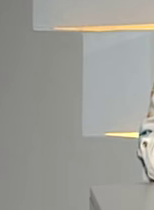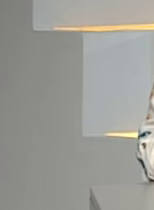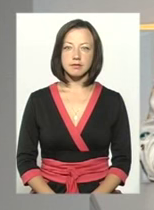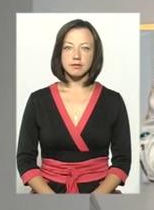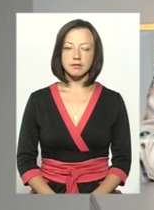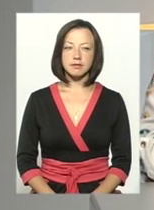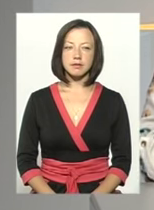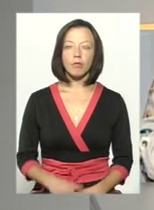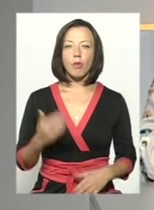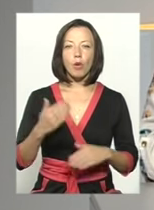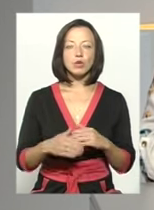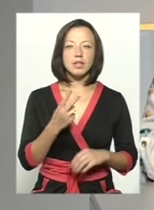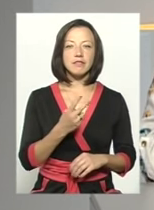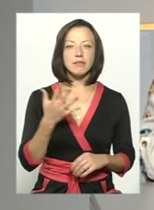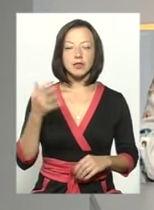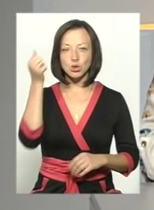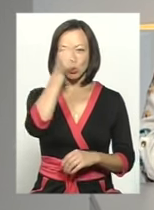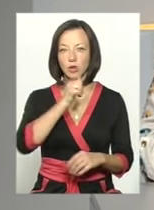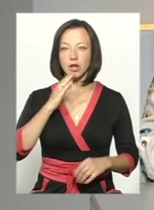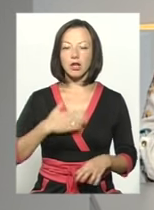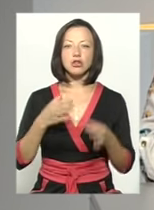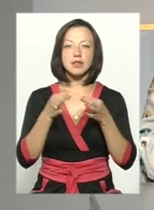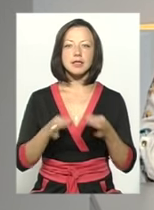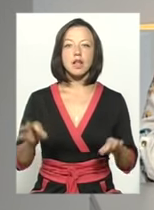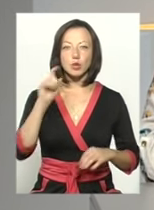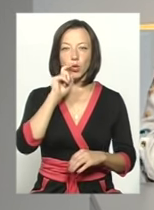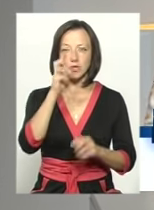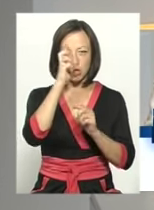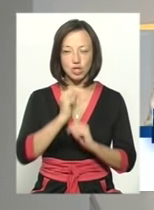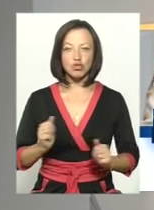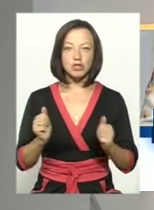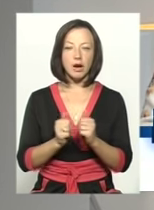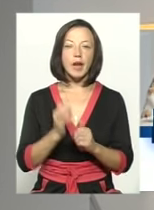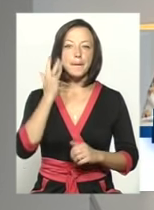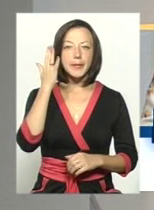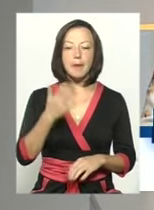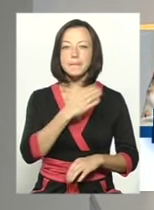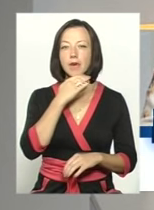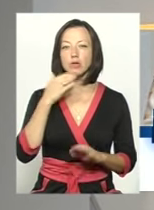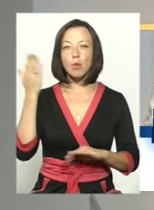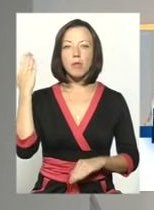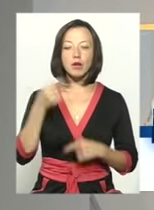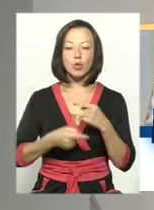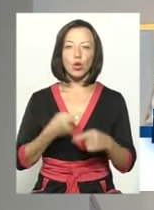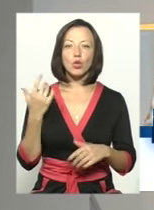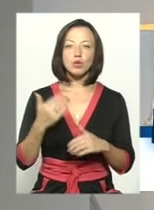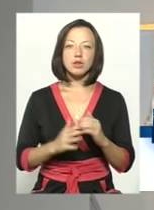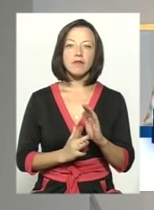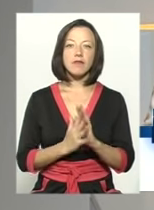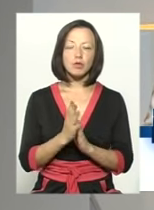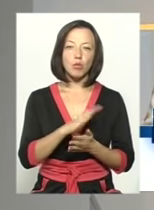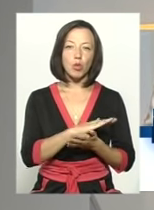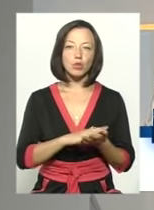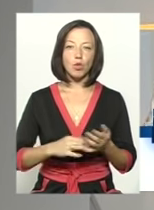Вже чверть століття нашій незалежній українській державі. Мрії багатьох попередніх поколінь. Вже виросло і